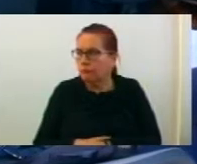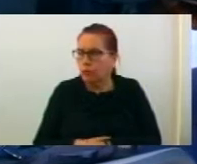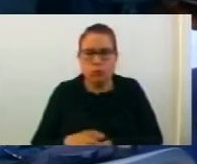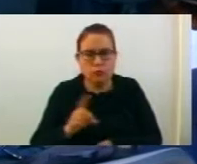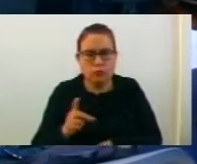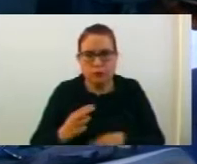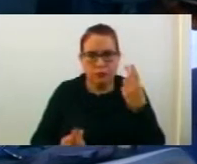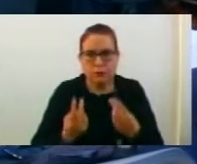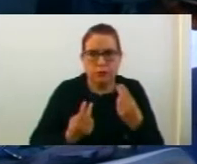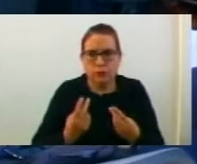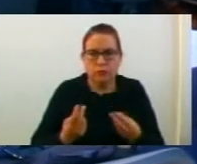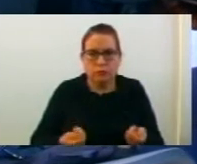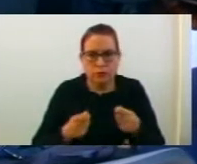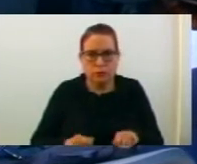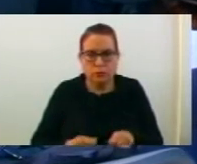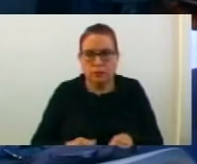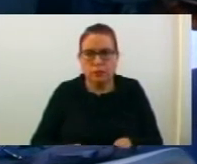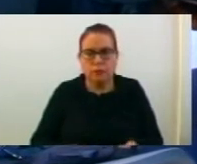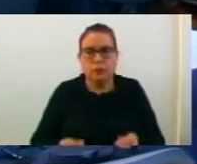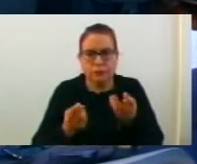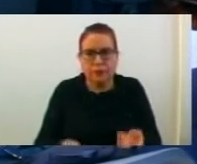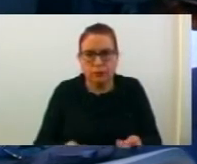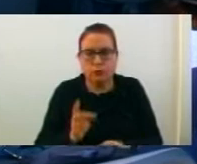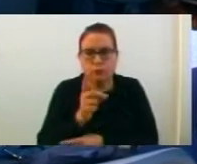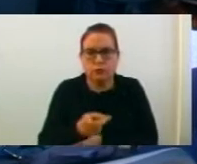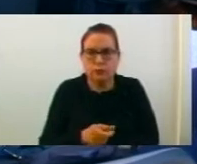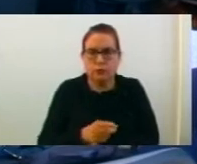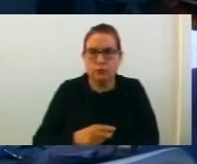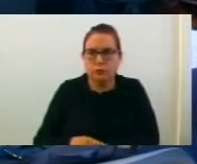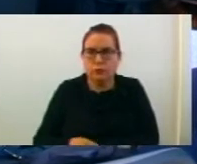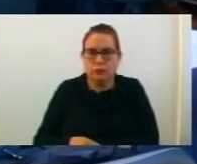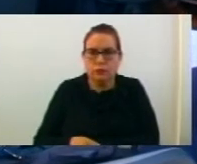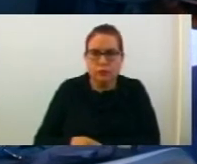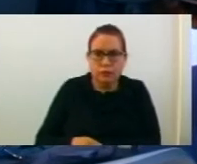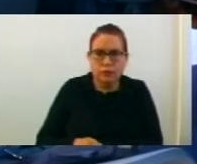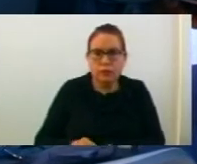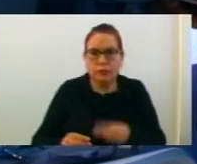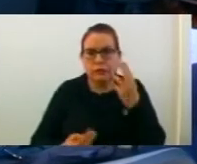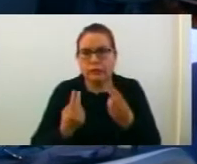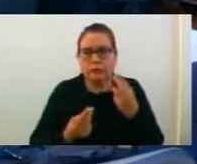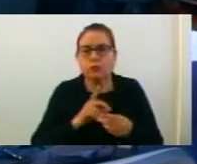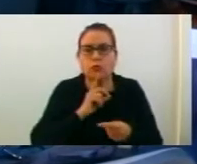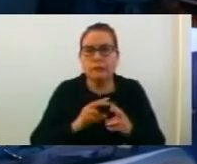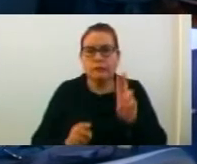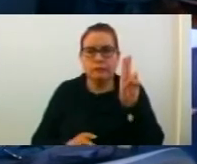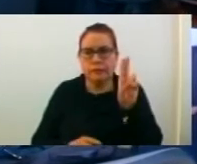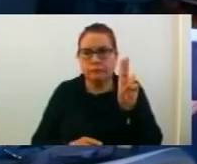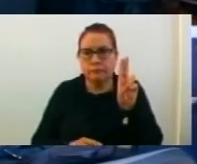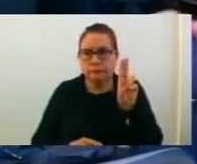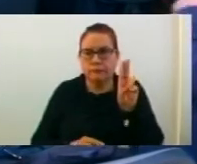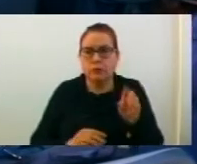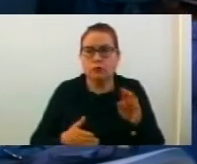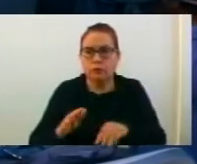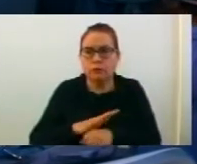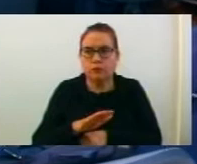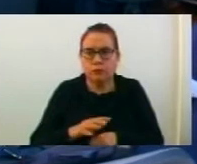Доколко никој не ба разбор, го заключвам претрасот и предлог од луката со предлог од комисията е ставам на гласне. Кој е за? Кој